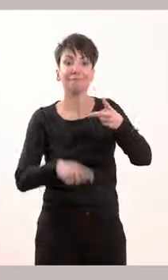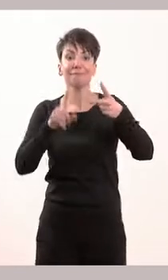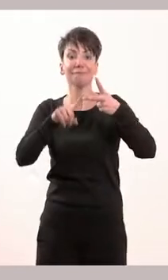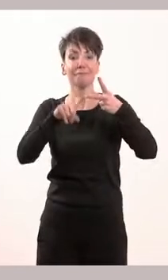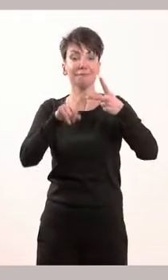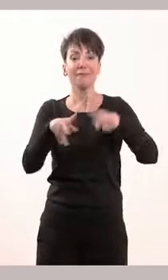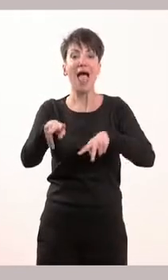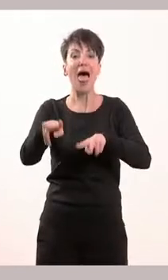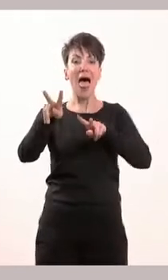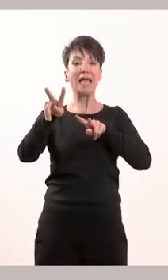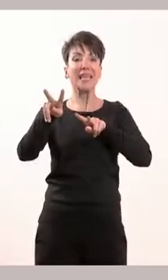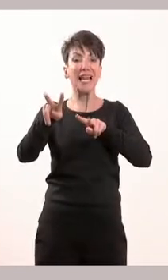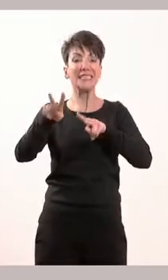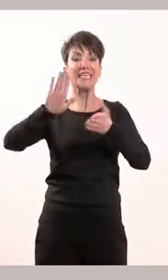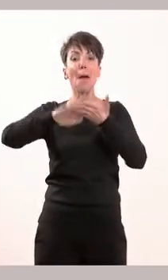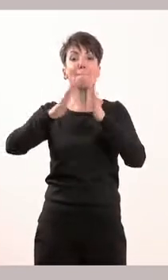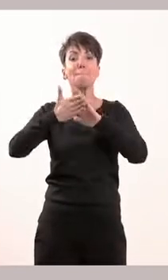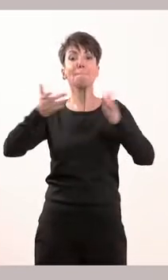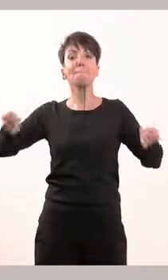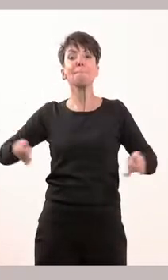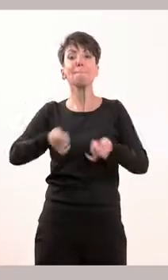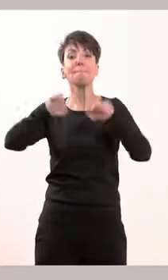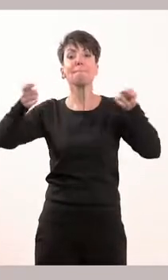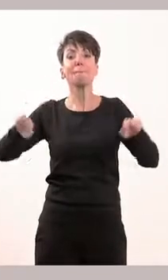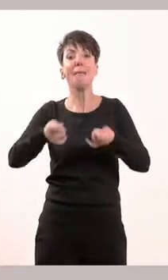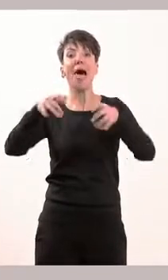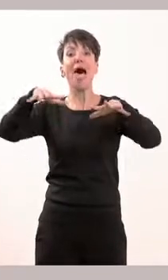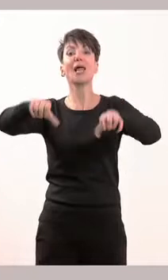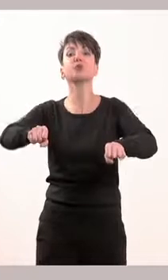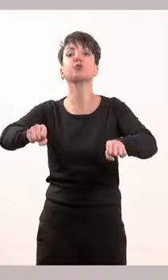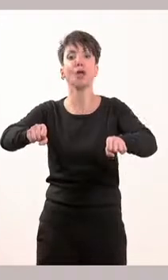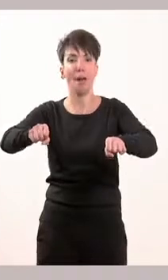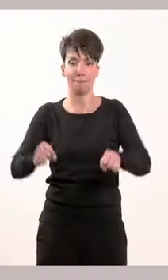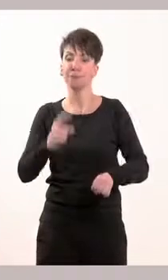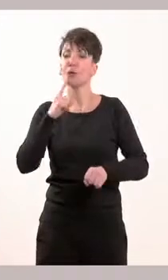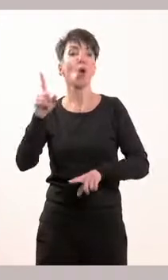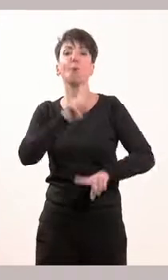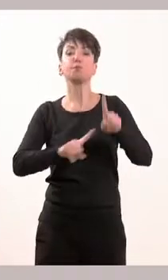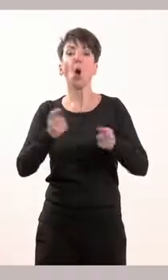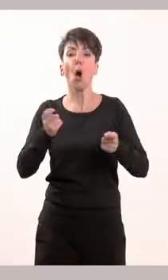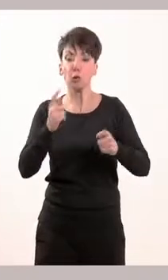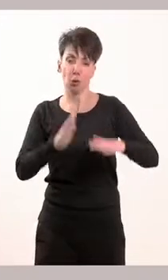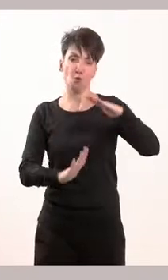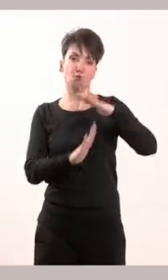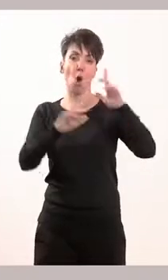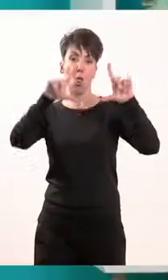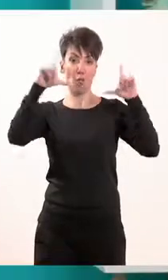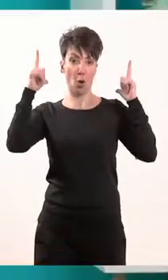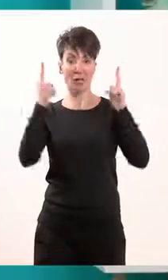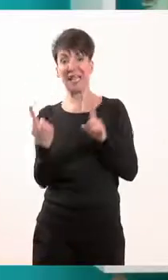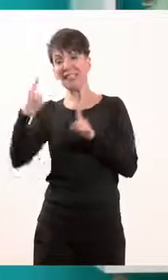εκτελεστική εξουσία, παιδιά, ασκείται από τον πρόεδρο της Δημοκρατίας 1 και την κυβέρνηση.